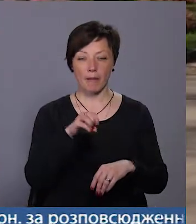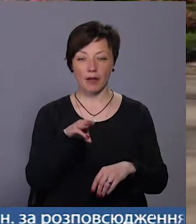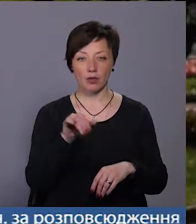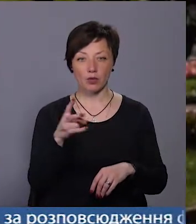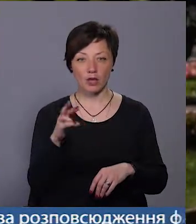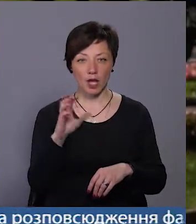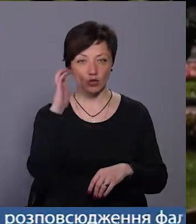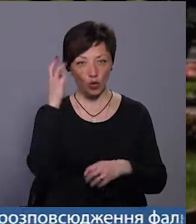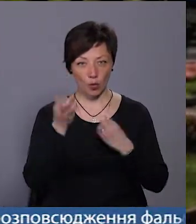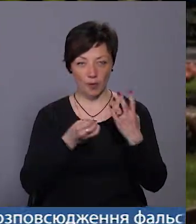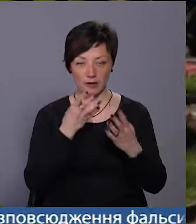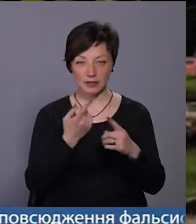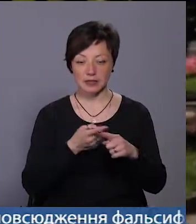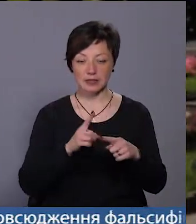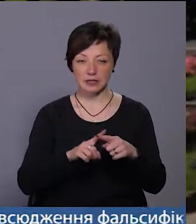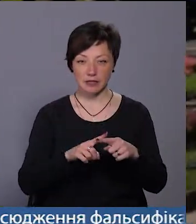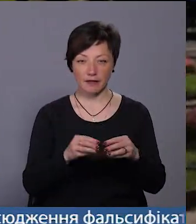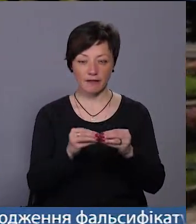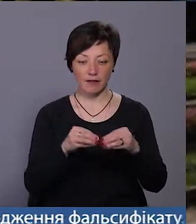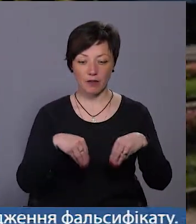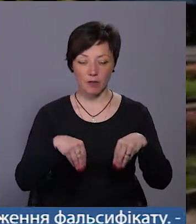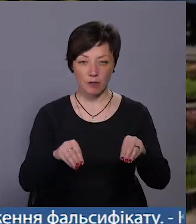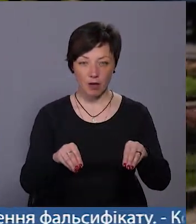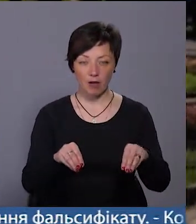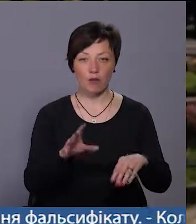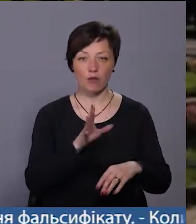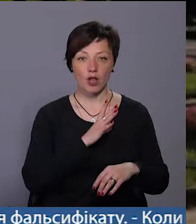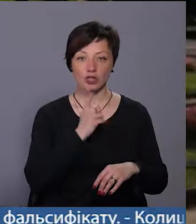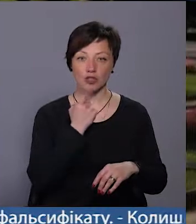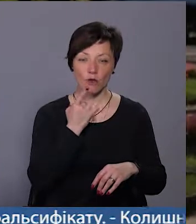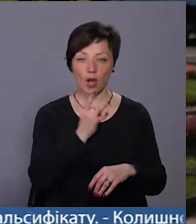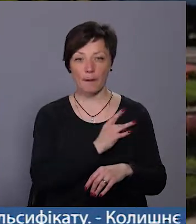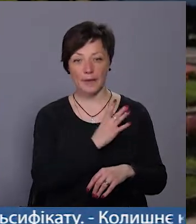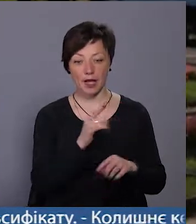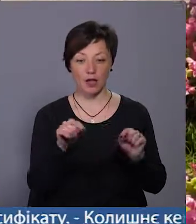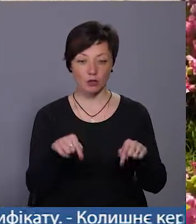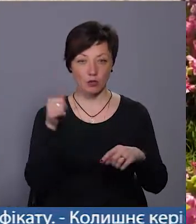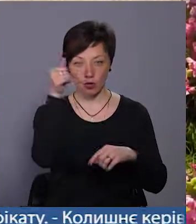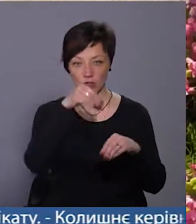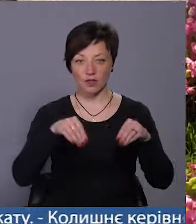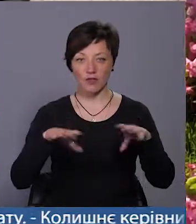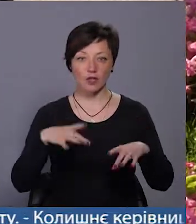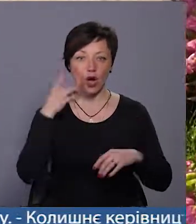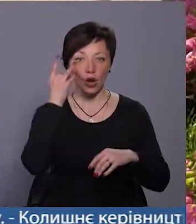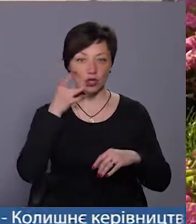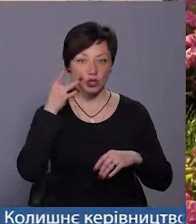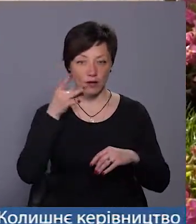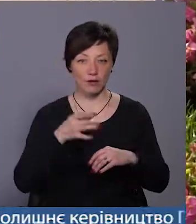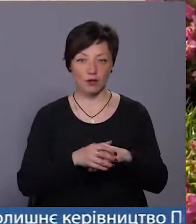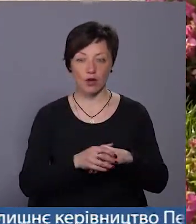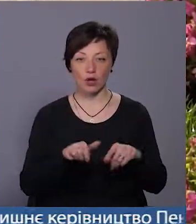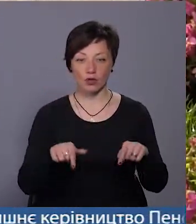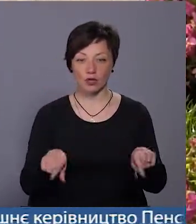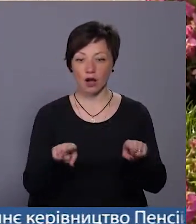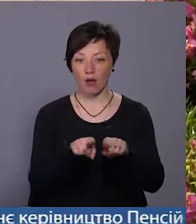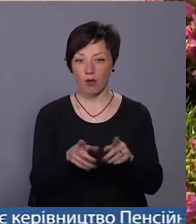чорнобривець. Садилася ця сама квітка бегонія, але вона була червона і біла, а цього року вирішили посадити рожеву. Вона тут в